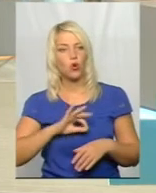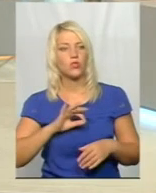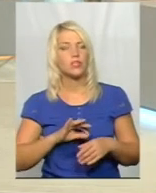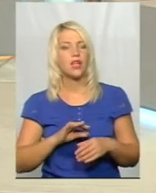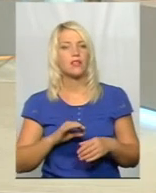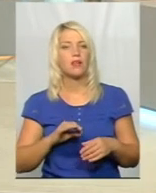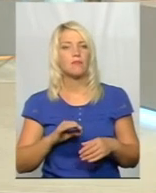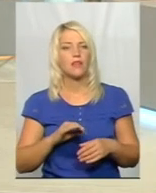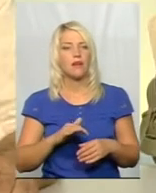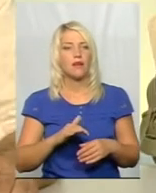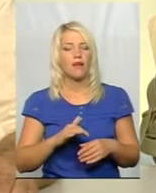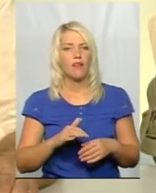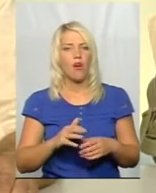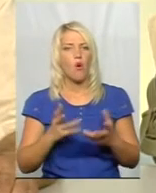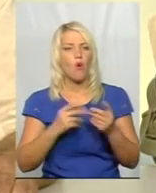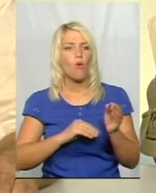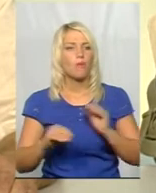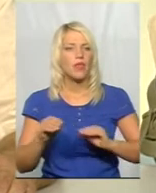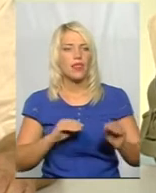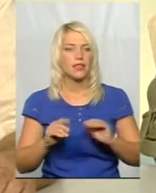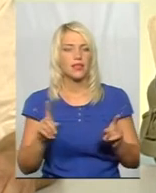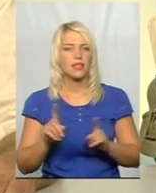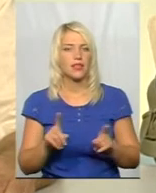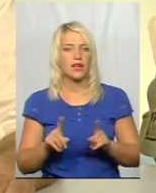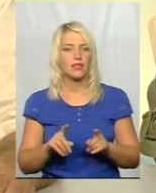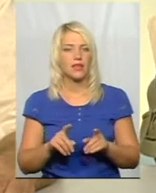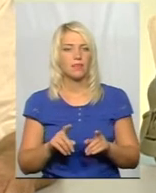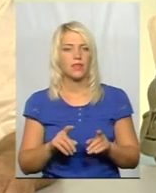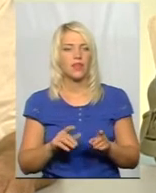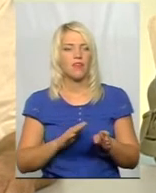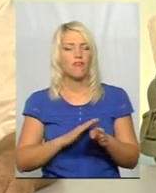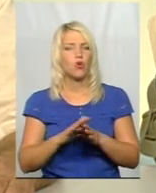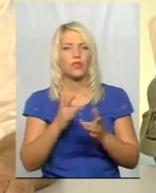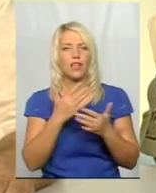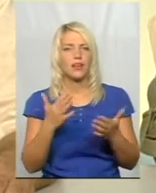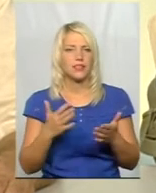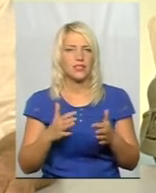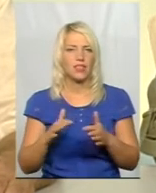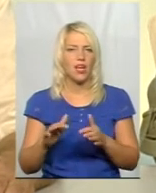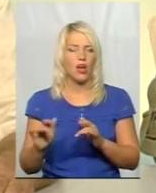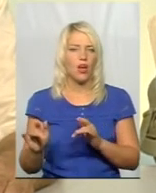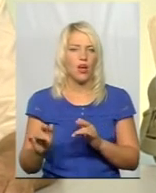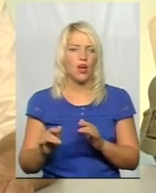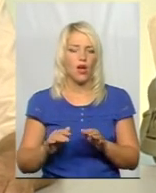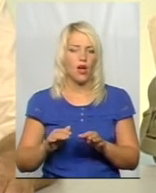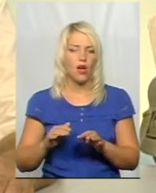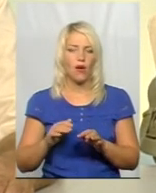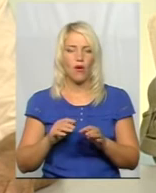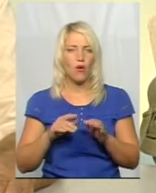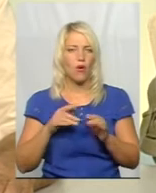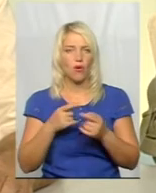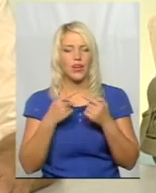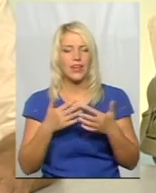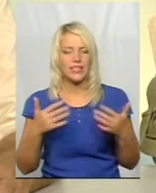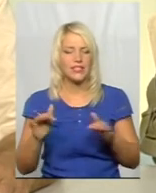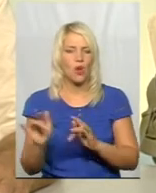багато обладнання, яке виконує специфічні різні операції. Давайте ми не будемо так довго на цьому затриматися. Пане Василею, а